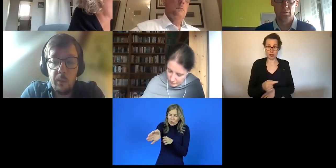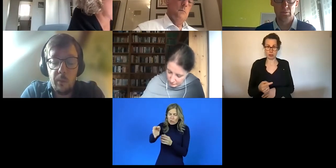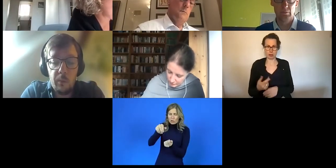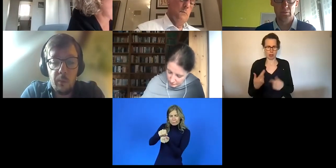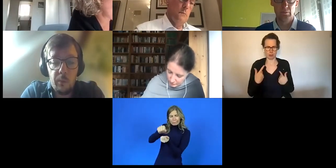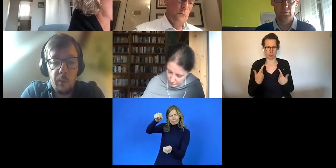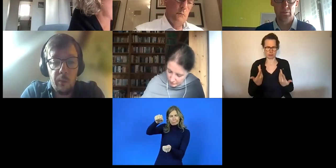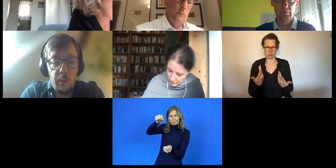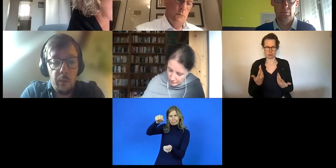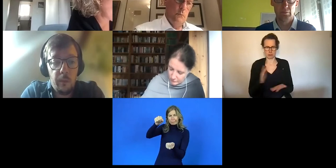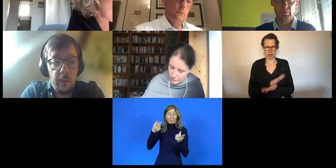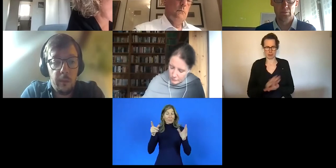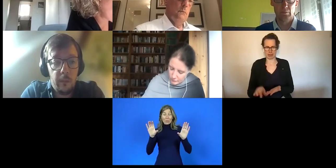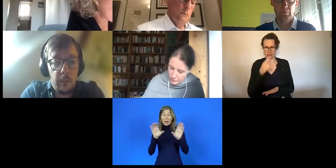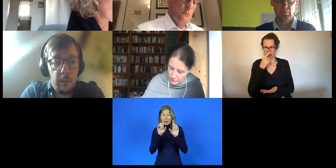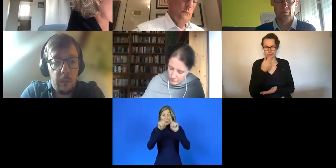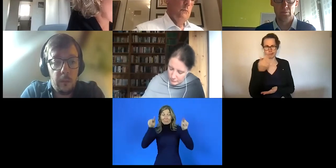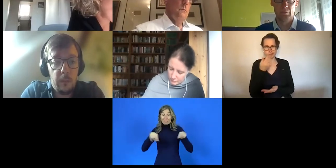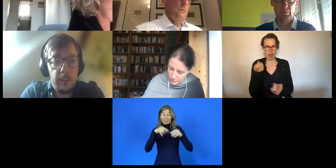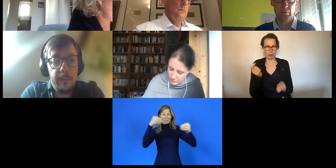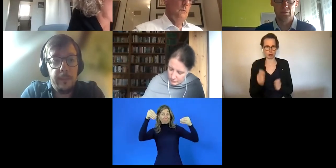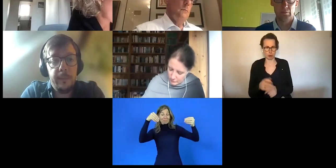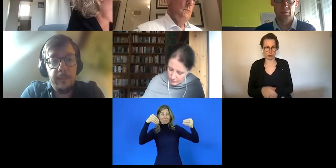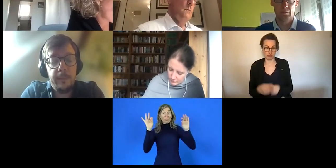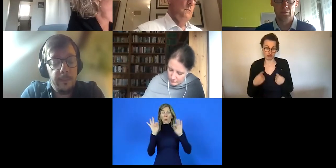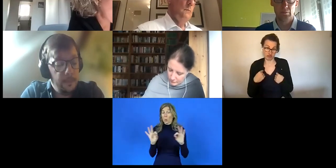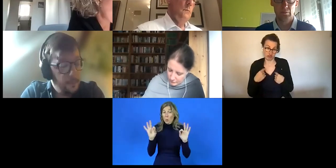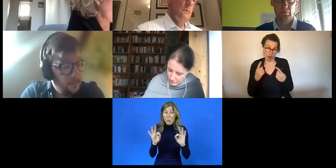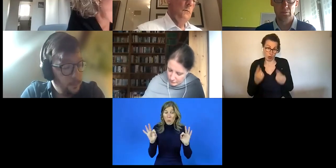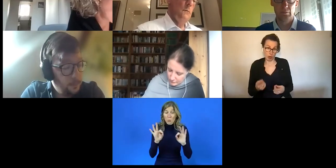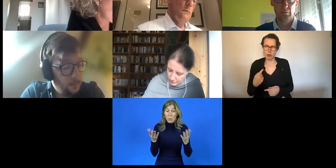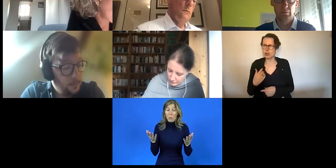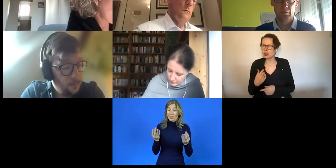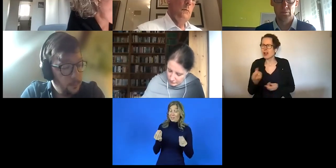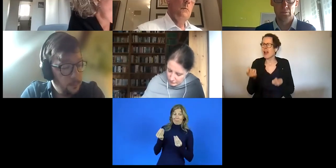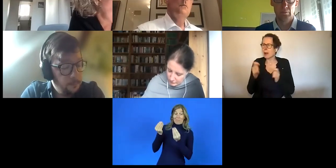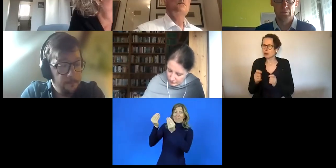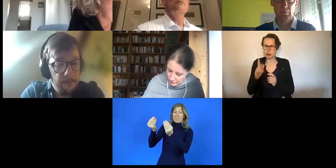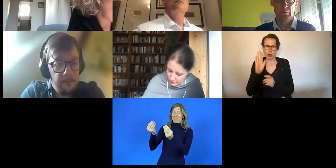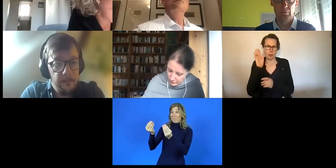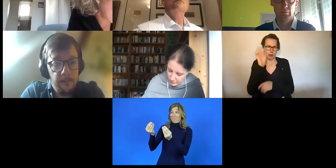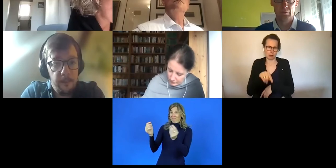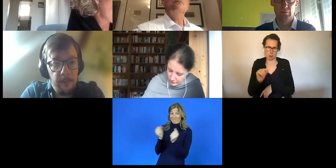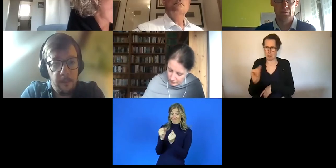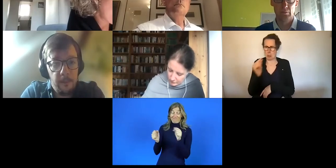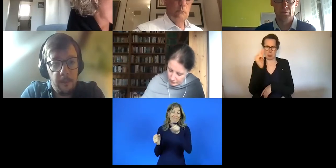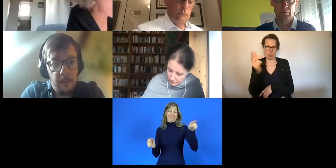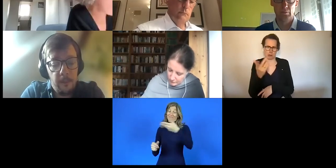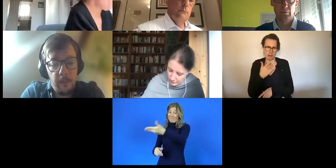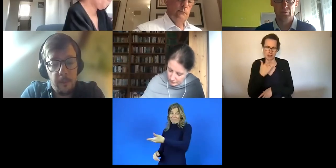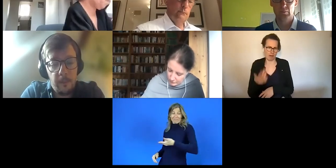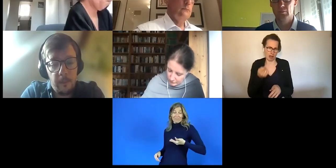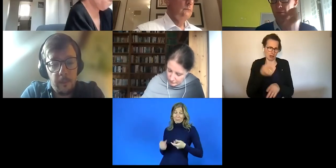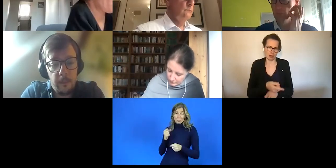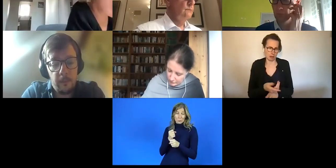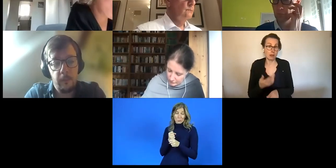wir nicht die Abschlüsse haben. Mir geht das ja genauso. Ich habe einen Abschluss, aber mein Abschluss ist so klein, ich komme nicht weit und ich möchte was